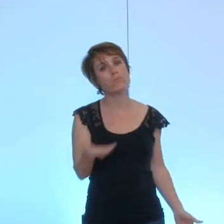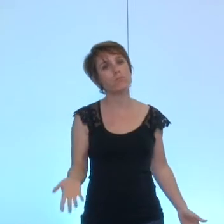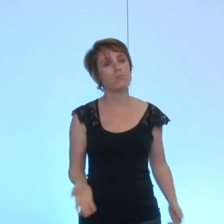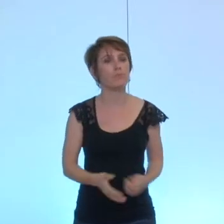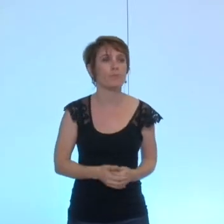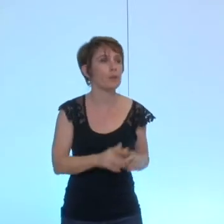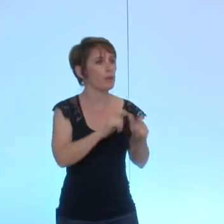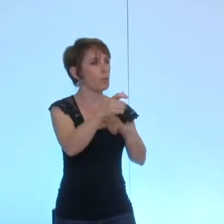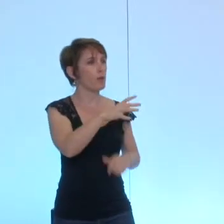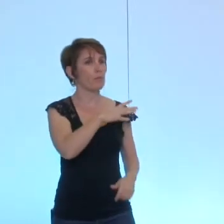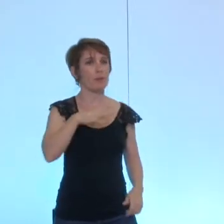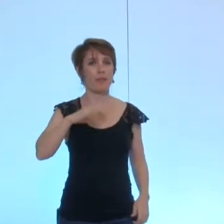Sala